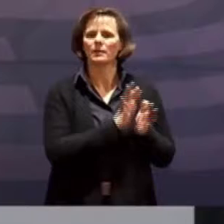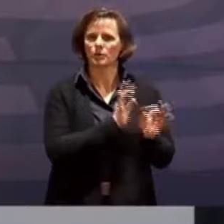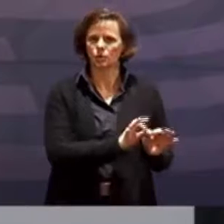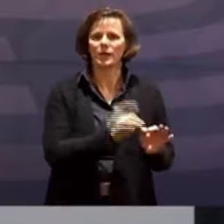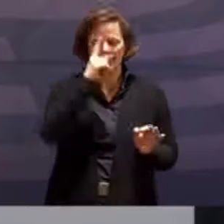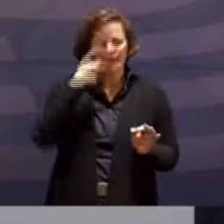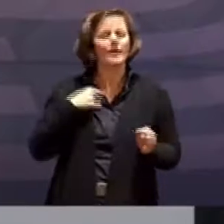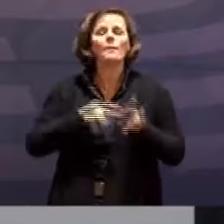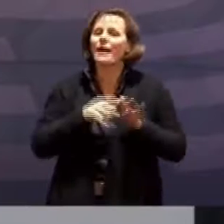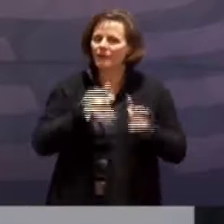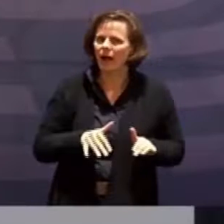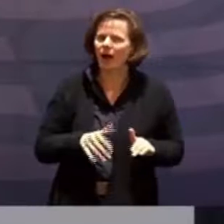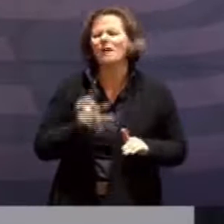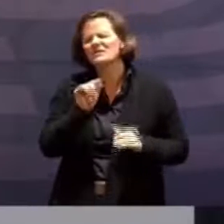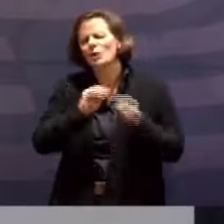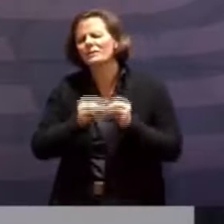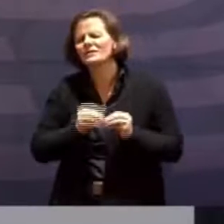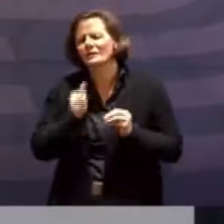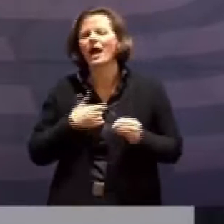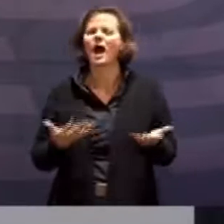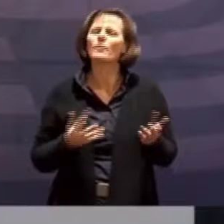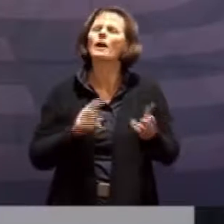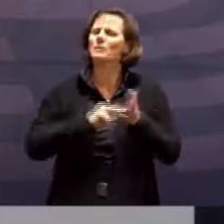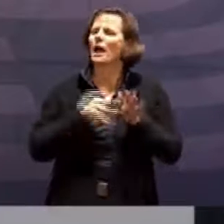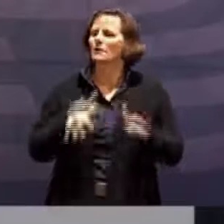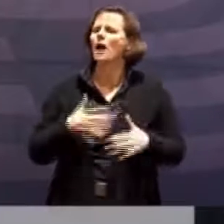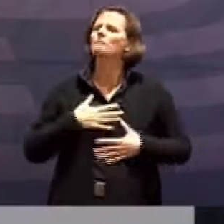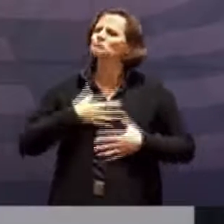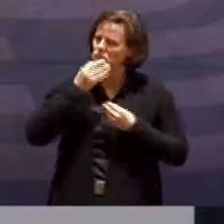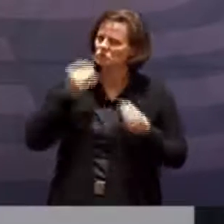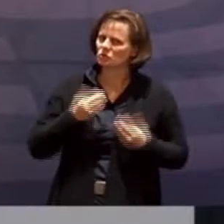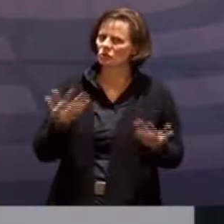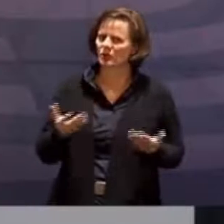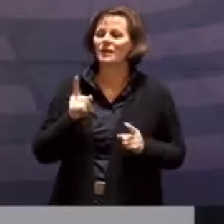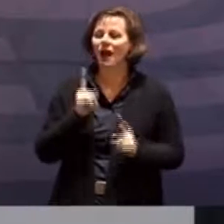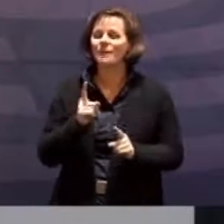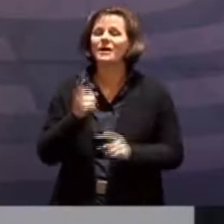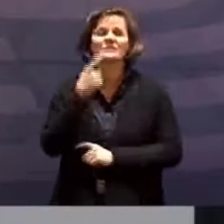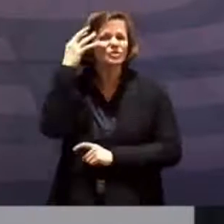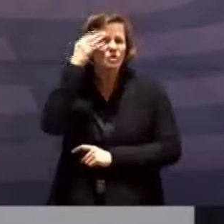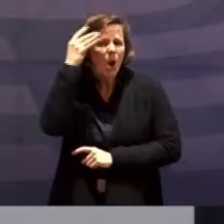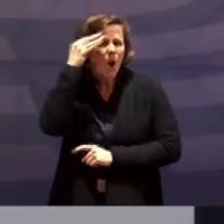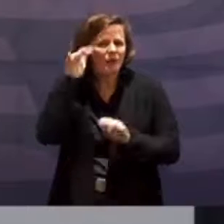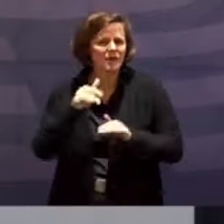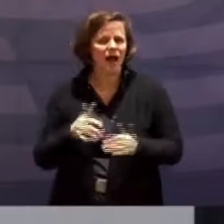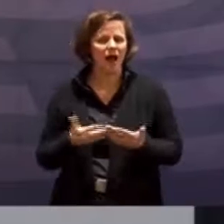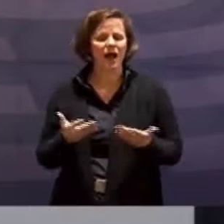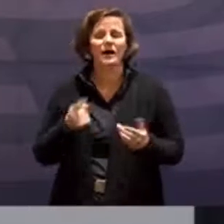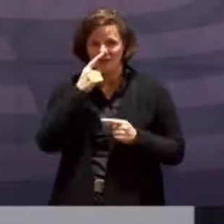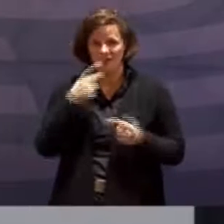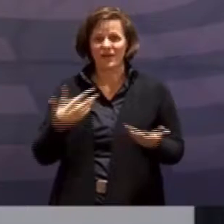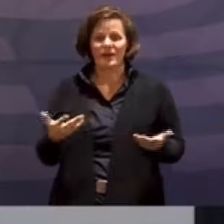gibt. Ich habe aber durchaus Sorge bei den anstehenden Lockerungen und dem damit einhergehenden Signal, dass das